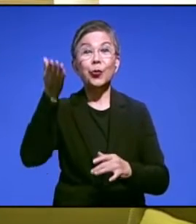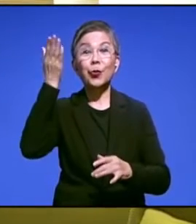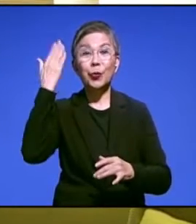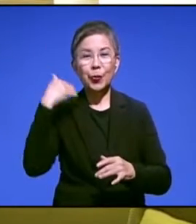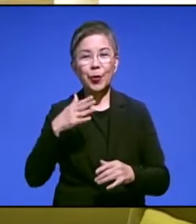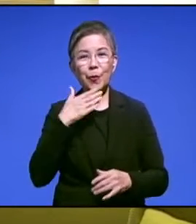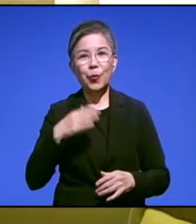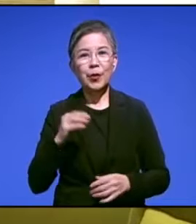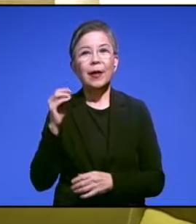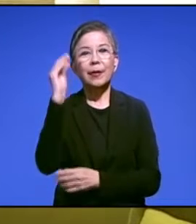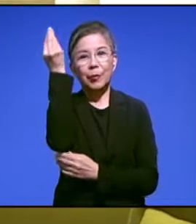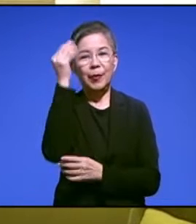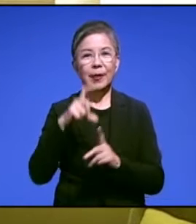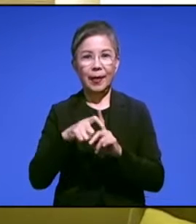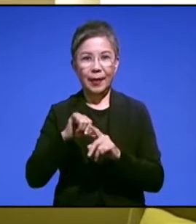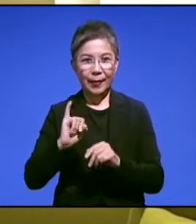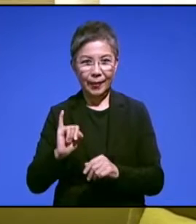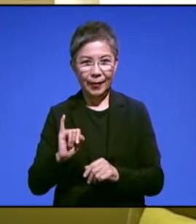media milik Pemprov DKI Jakarta.